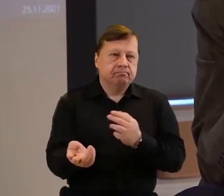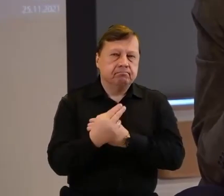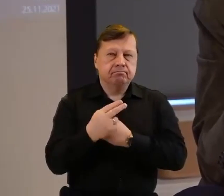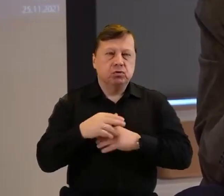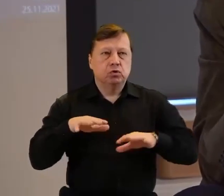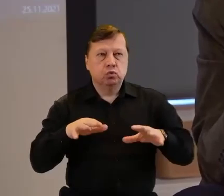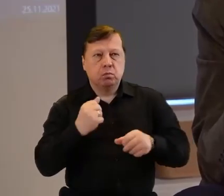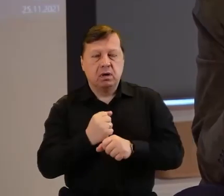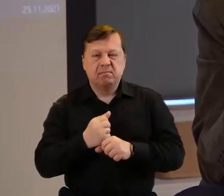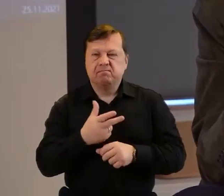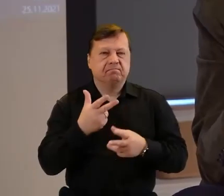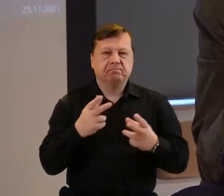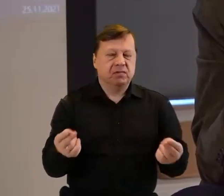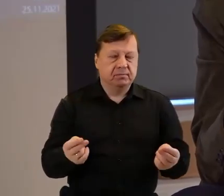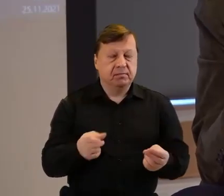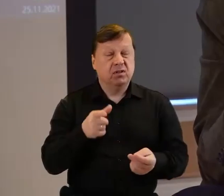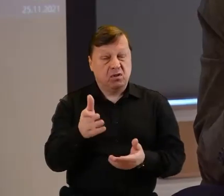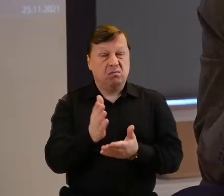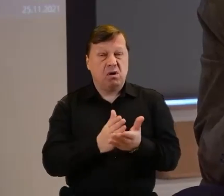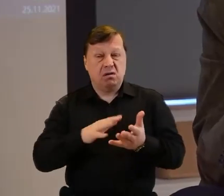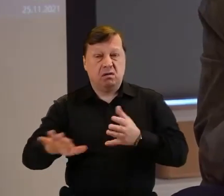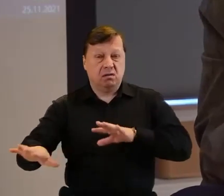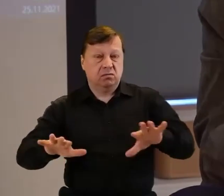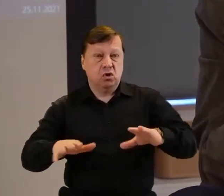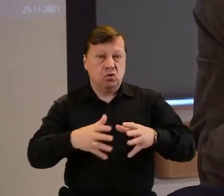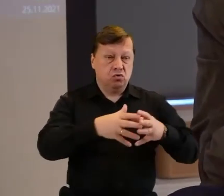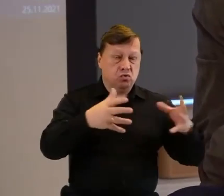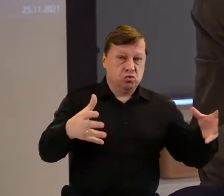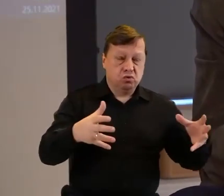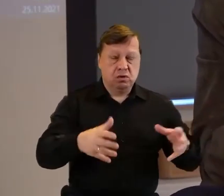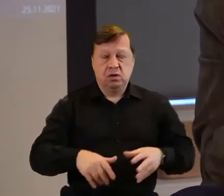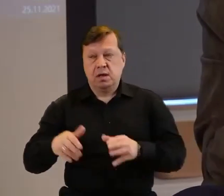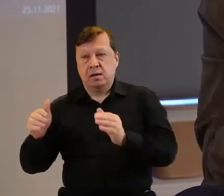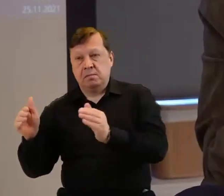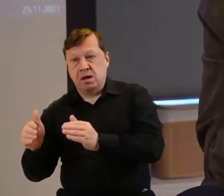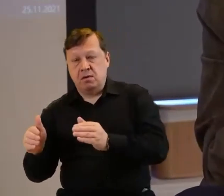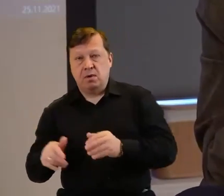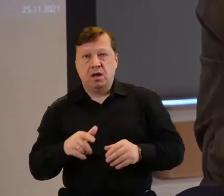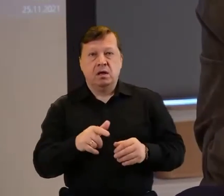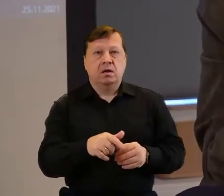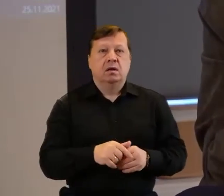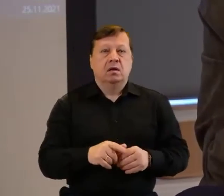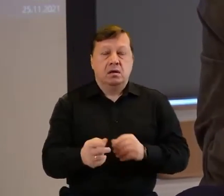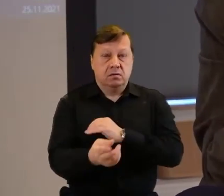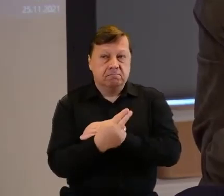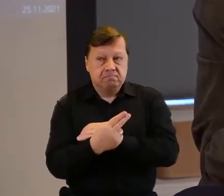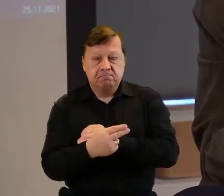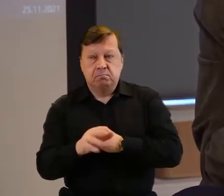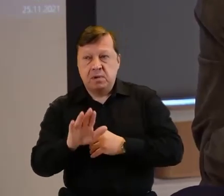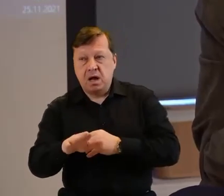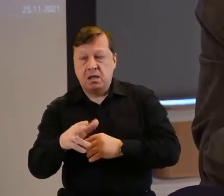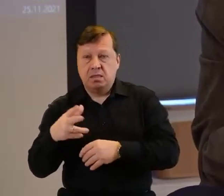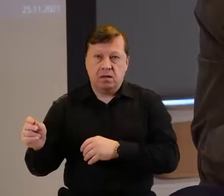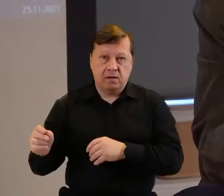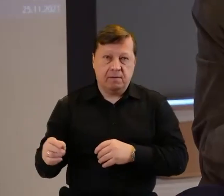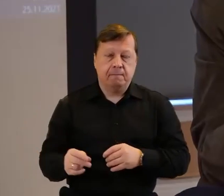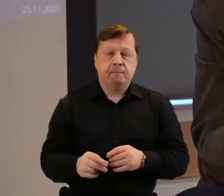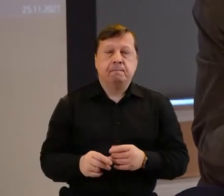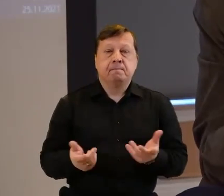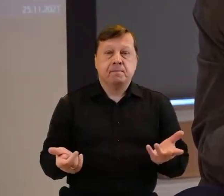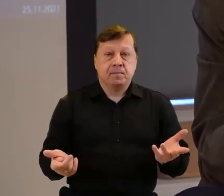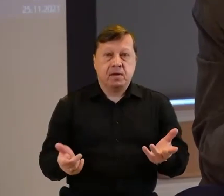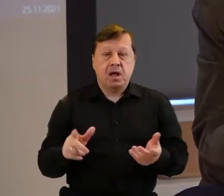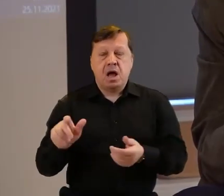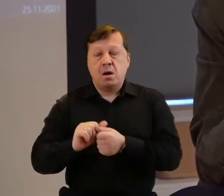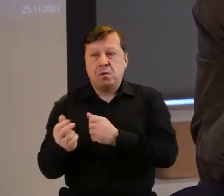patrzymy z punktu widzenia organizacji dużych, które zatrudniają niż z punktu widzenia małych, które nie zatrudniają albo